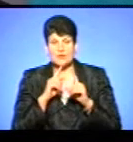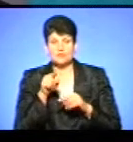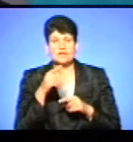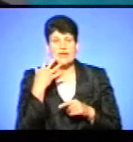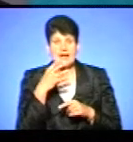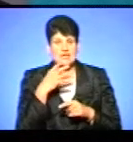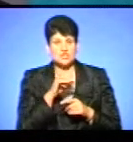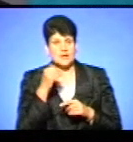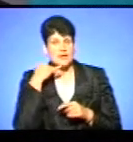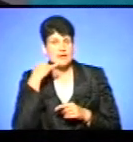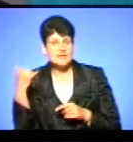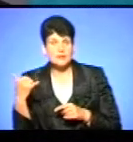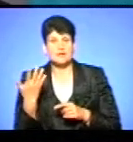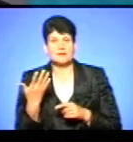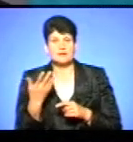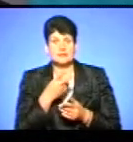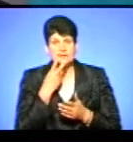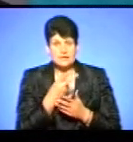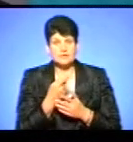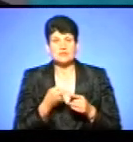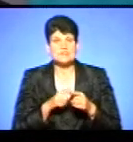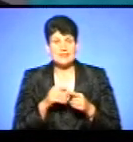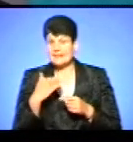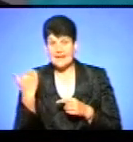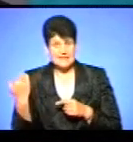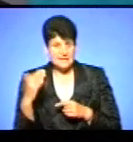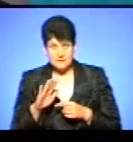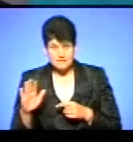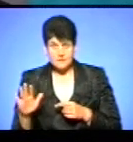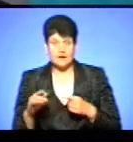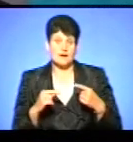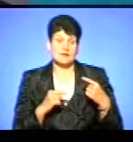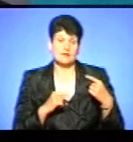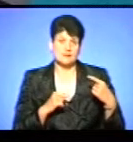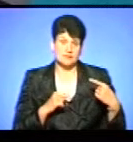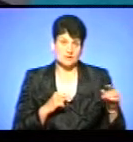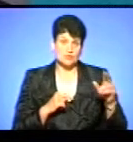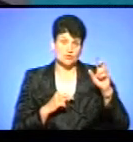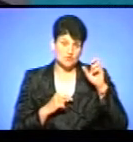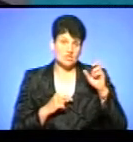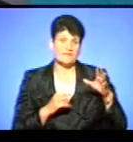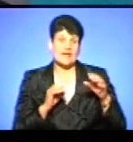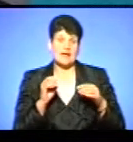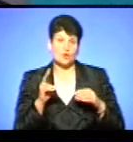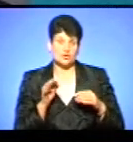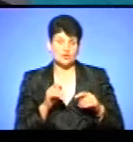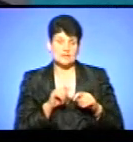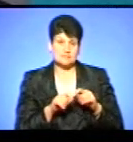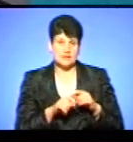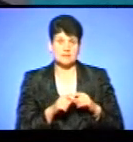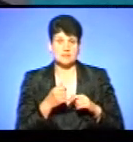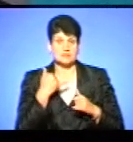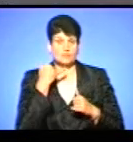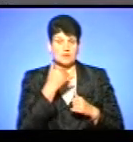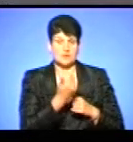муніципальна поліція. Дивляться, якщо це не віднесено до їхньої компетенції, а віднесено до компетенції Державної екологічної інспекції. І повідомляють нас. Тобто, в нас